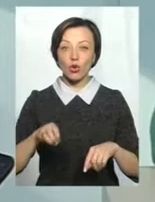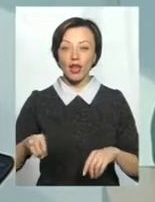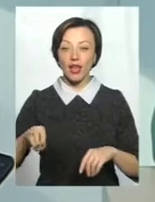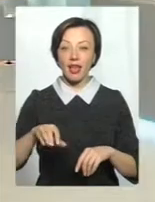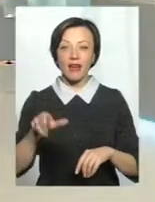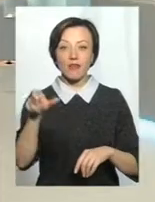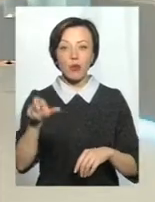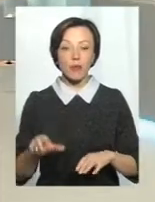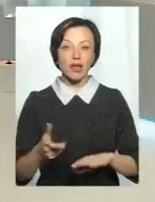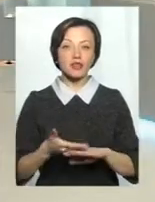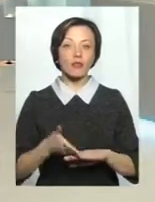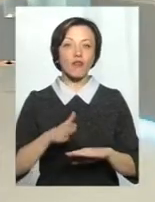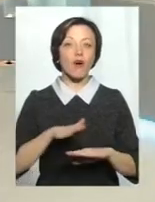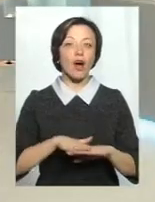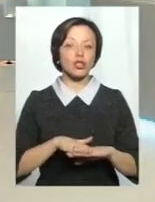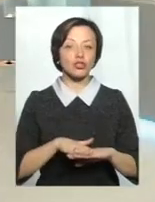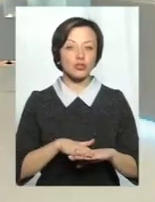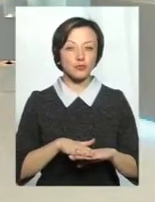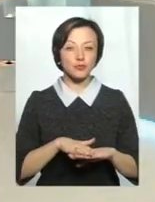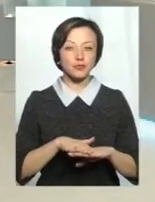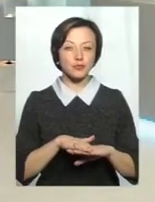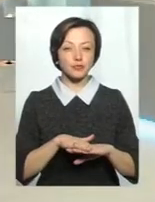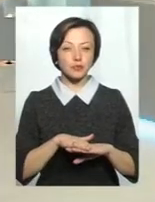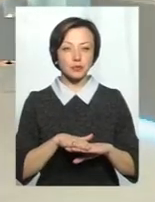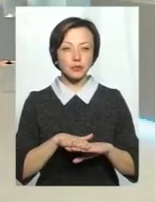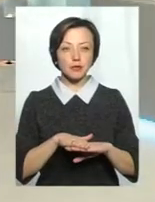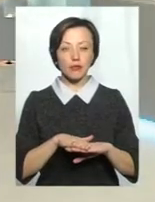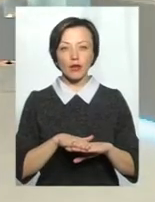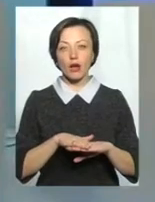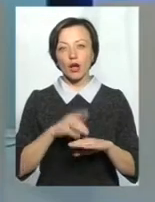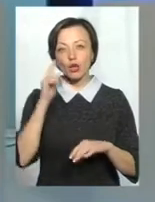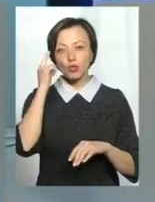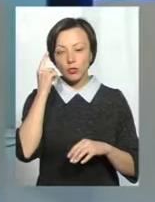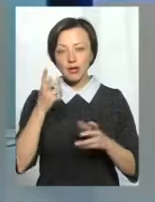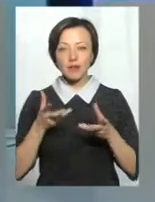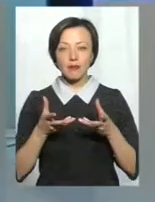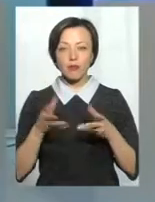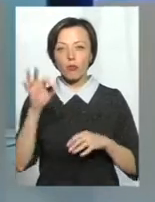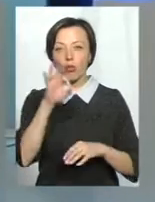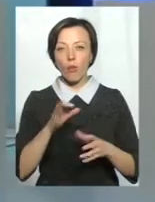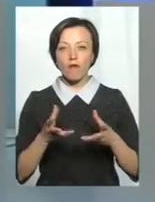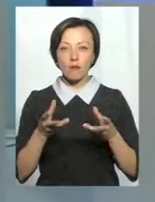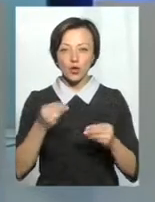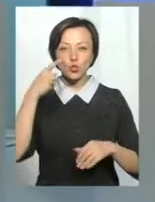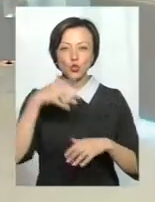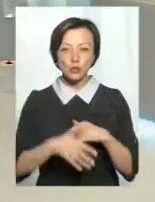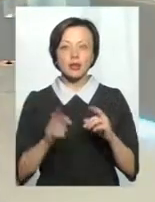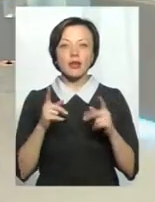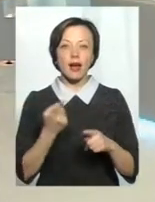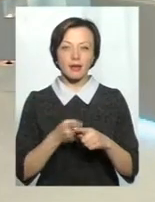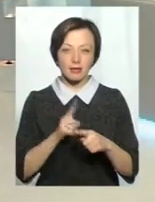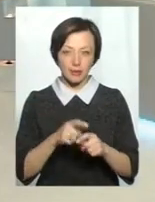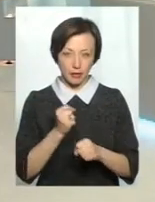важче формувати хід думок і вплив, зрозуміти, як це діє